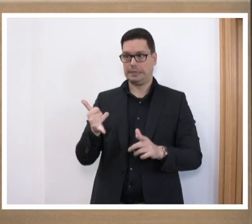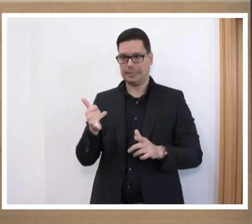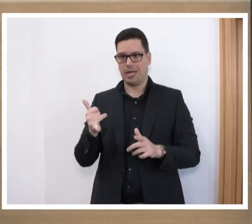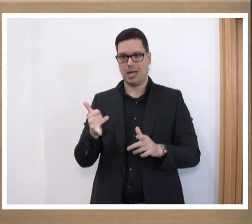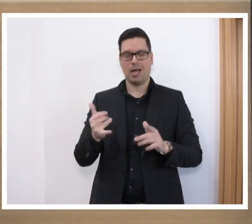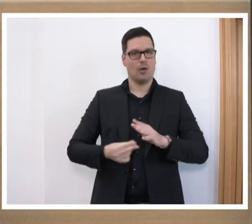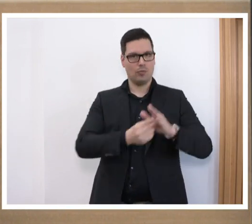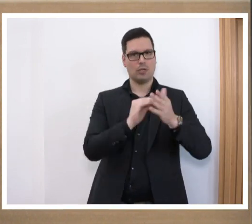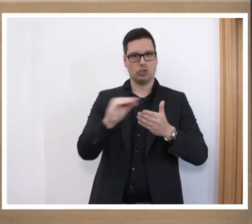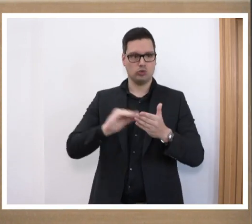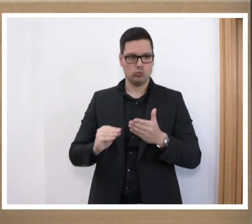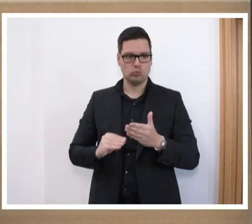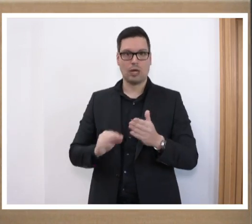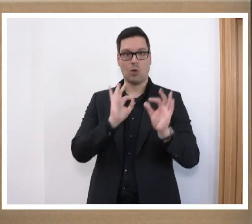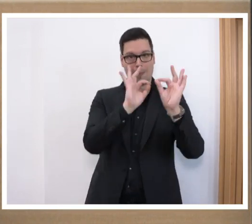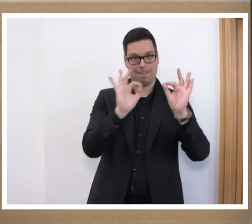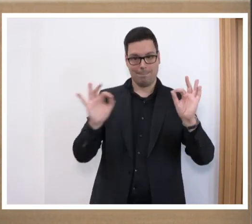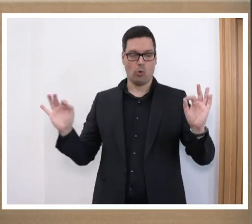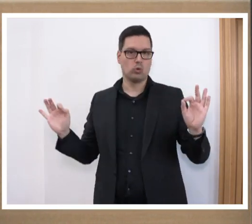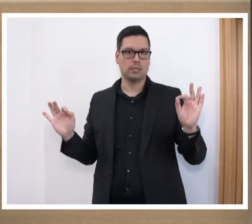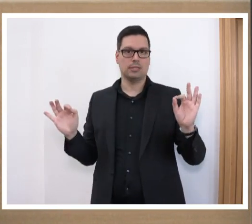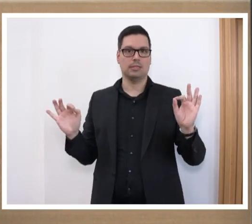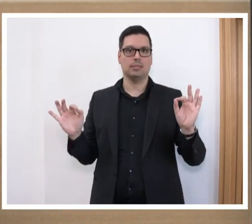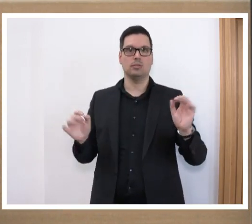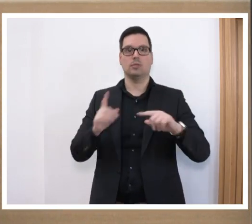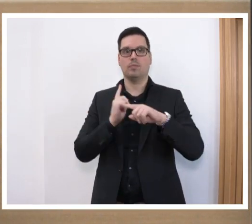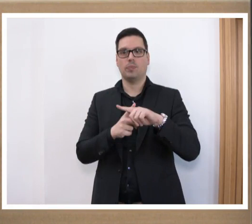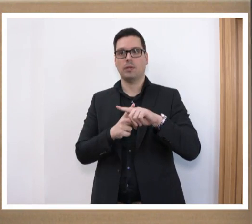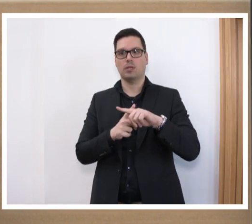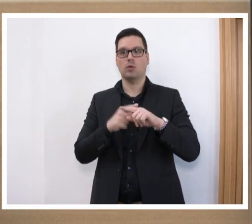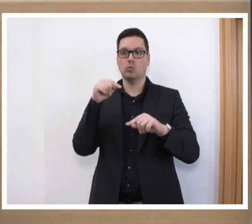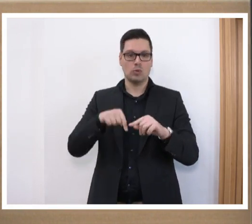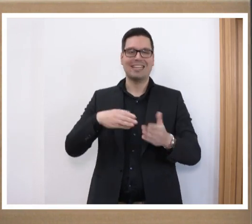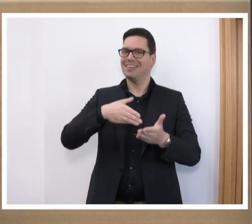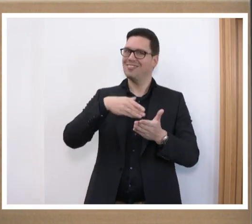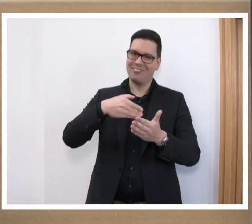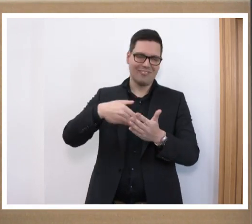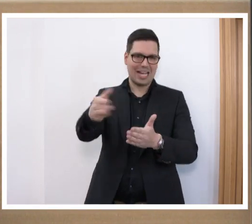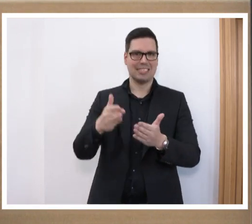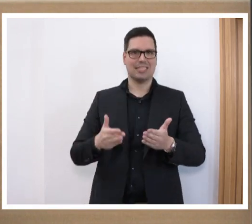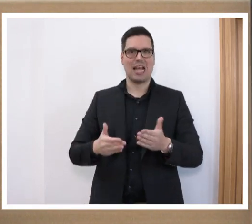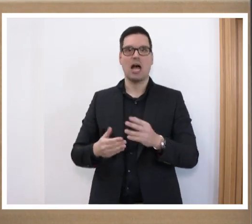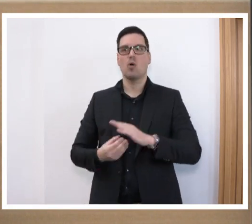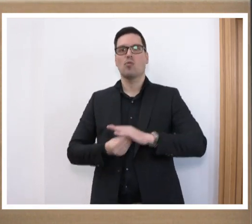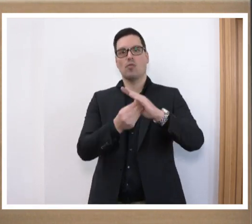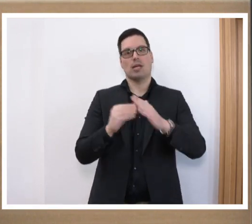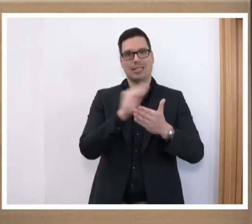in dem entsprechenden Förderschwerpunkt und dass es dort auch weitergeht, dass neue Förderschulen